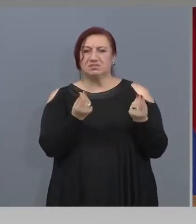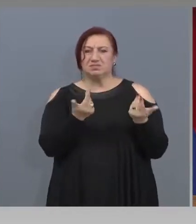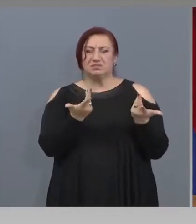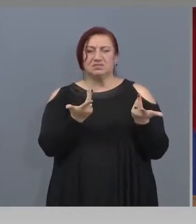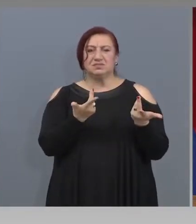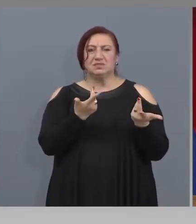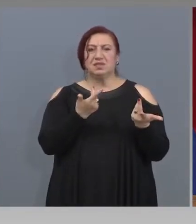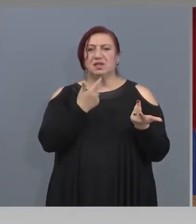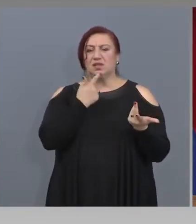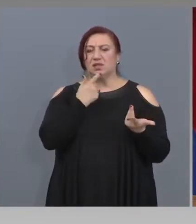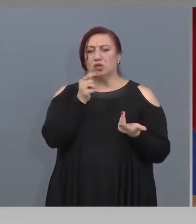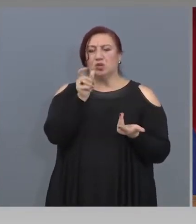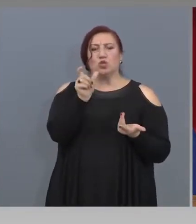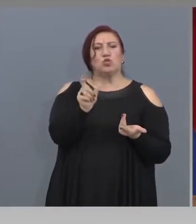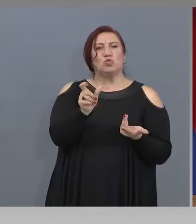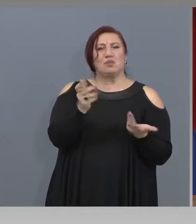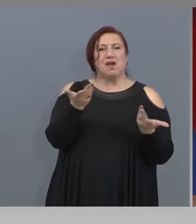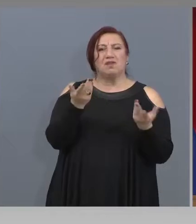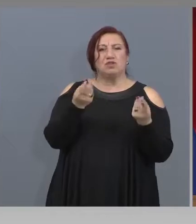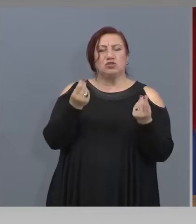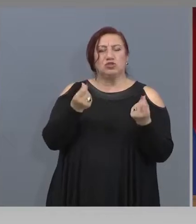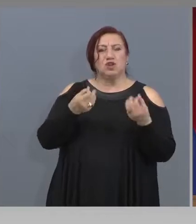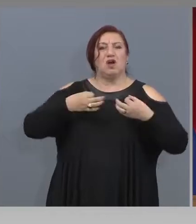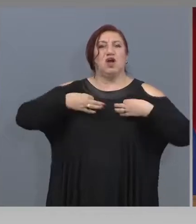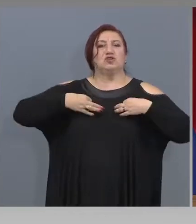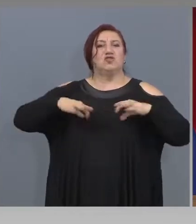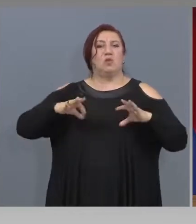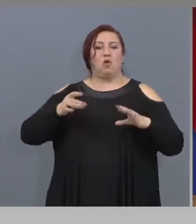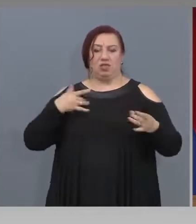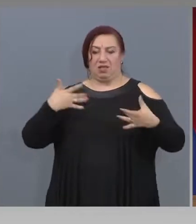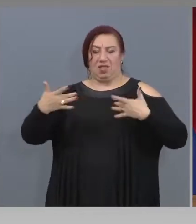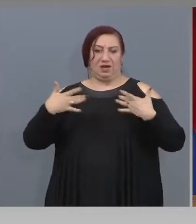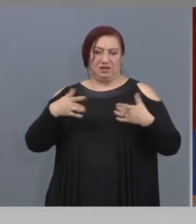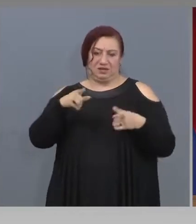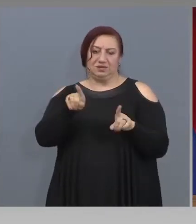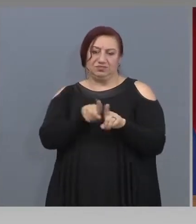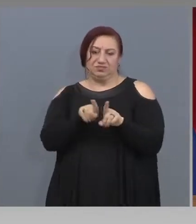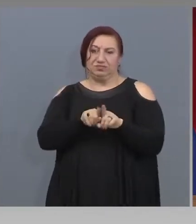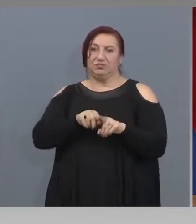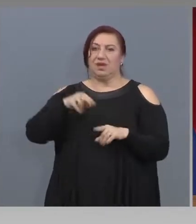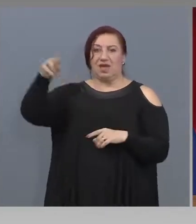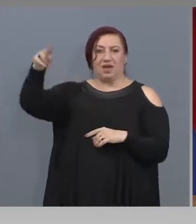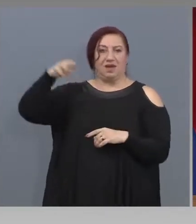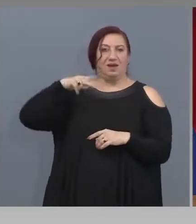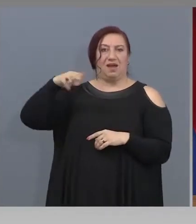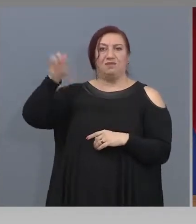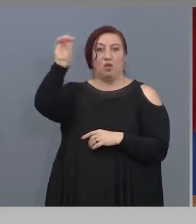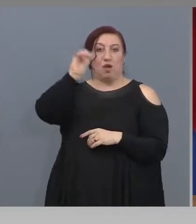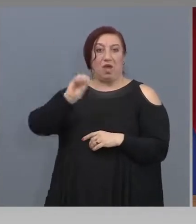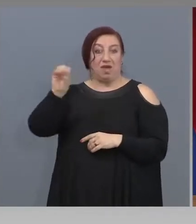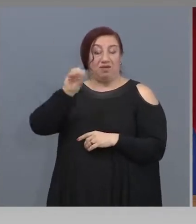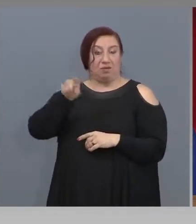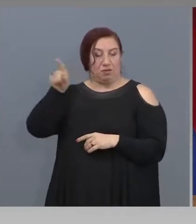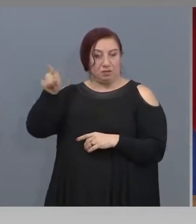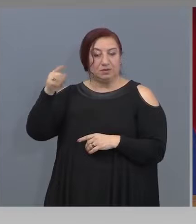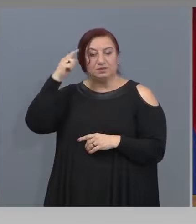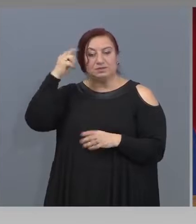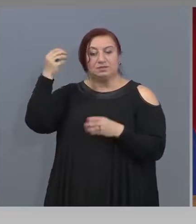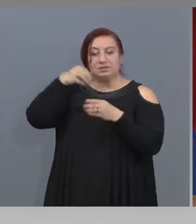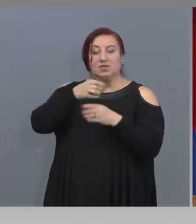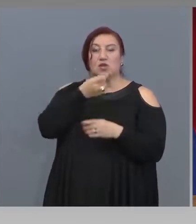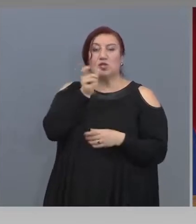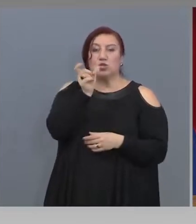Терминологията «свободен артист» е европейската терминология. В понятието «артист» се включват